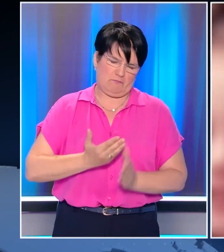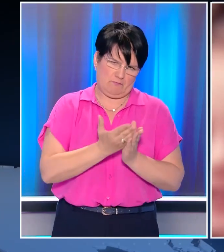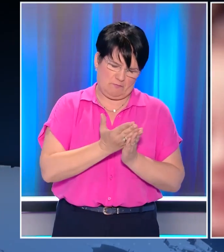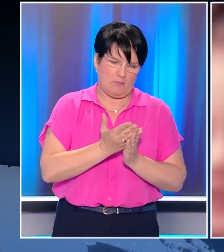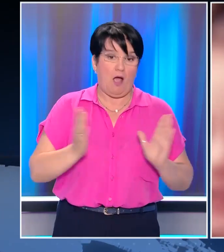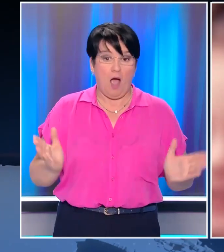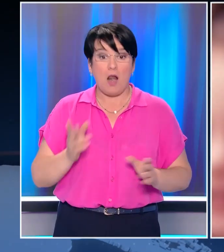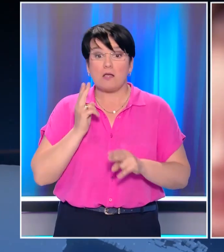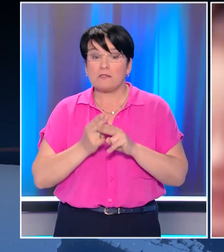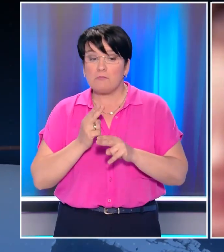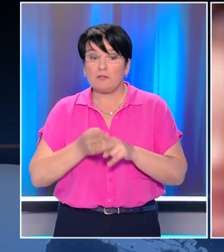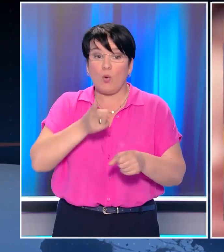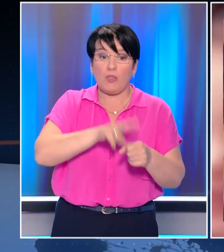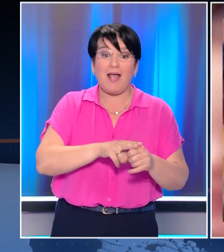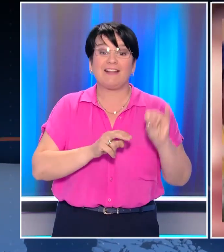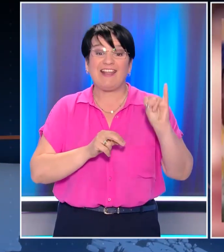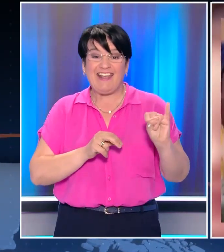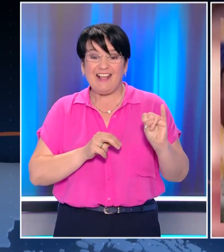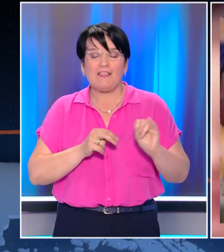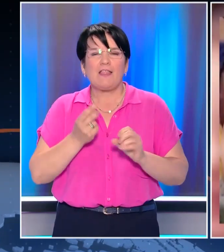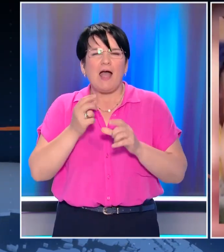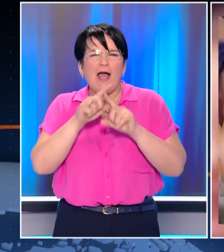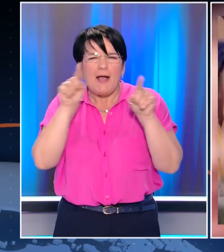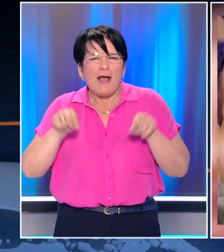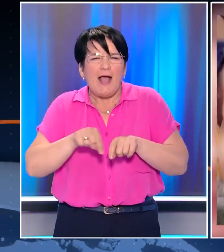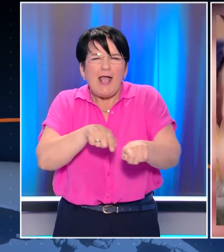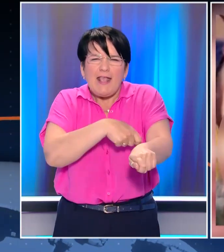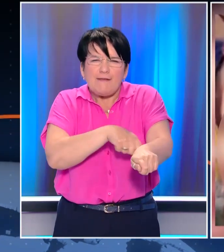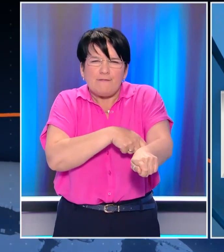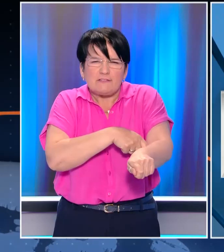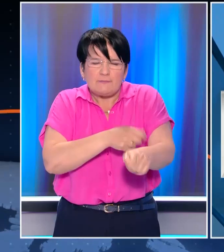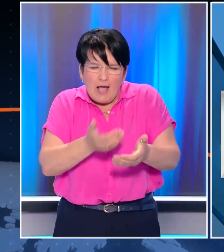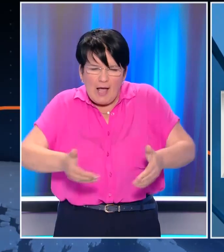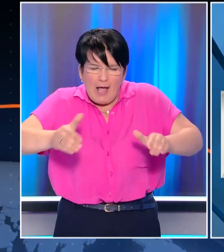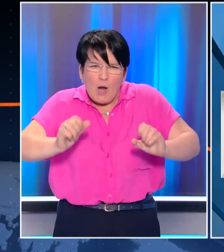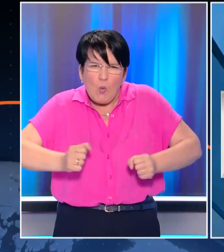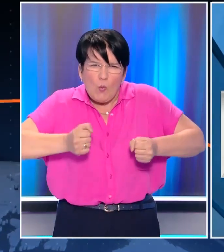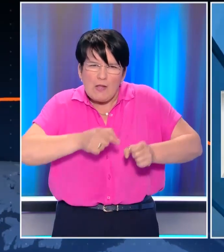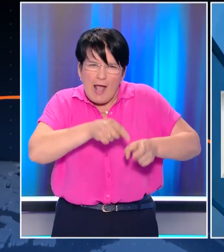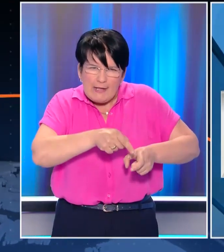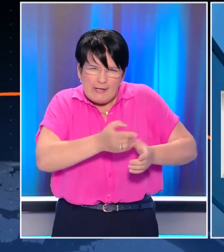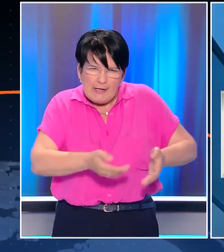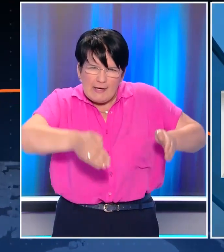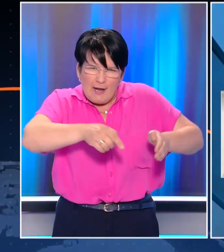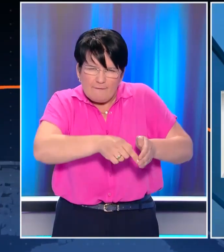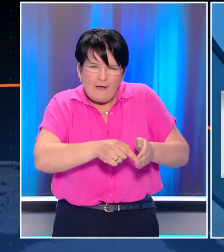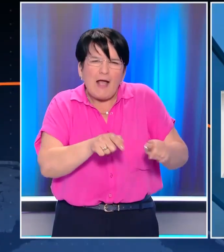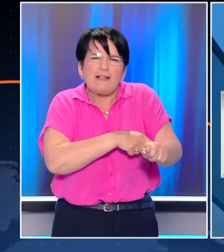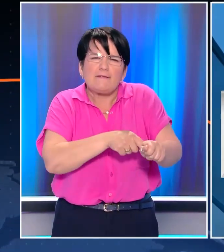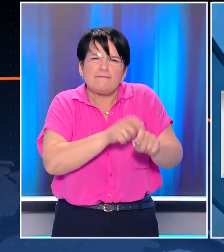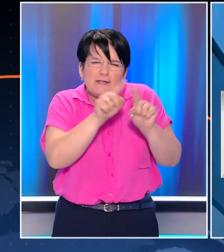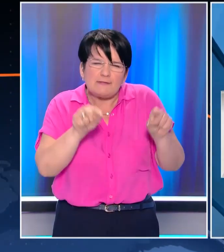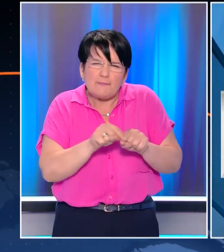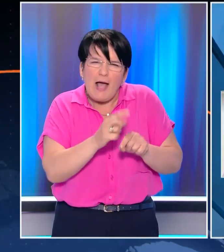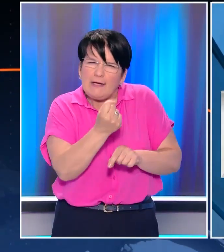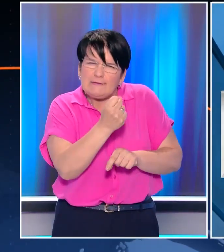Στοιχείο κλειδί στο μυστήριο του θανάτου της Ήριδας ήταν το πανάκι το οποίο βρέθηκε στην κούνια της. Είναι ένα στοιχείο, πιστήριο το οποίο η ίδια η